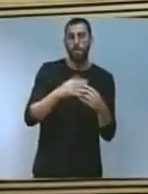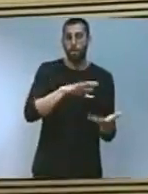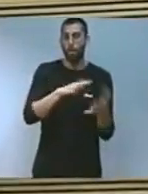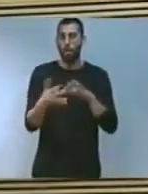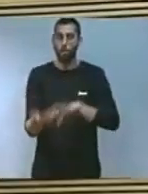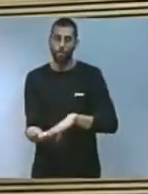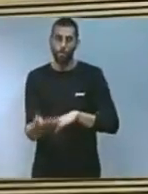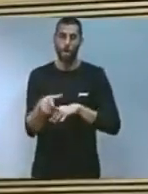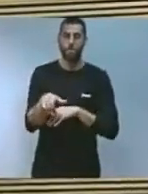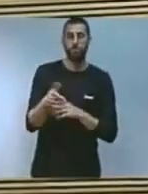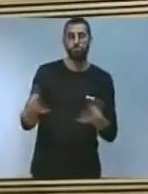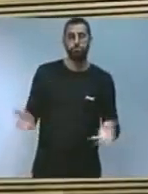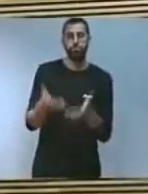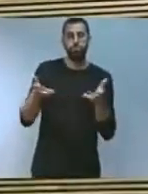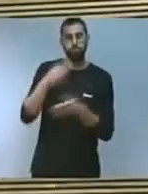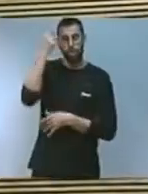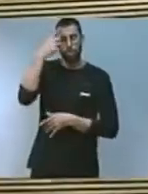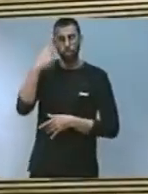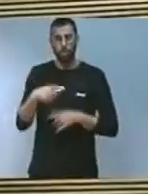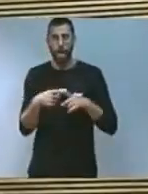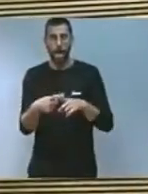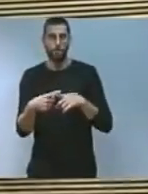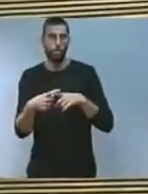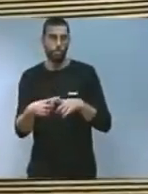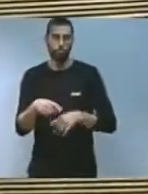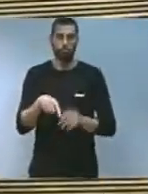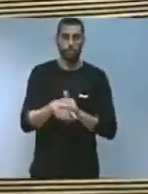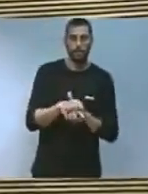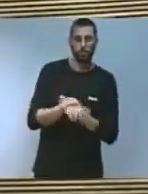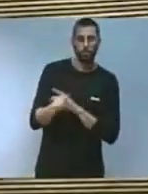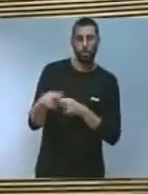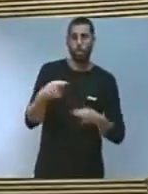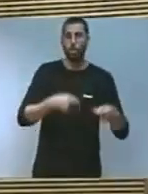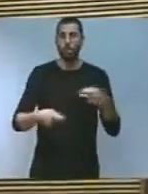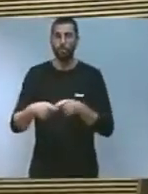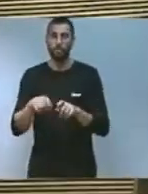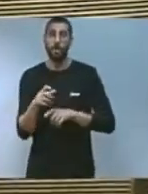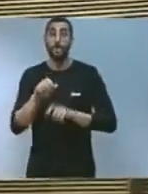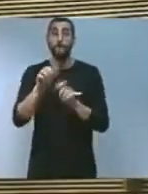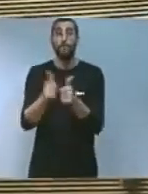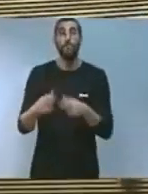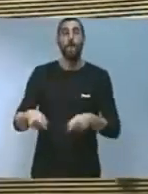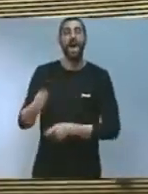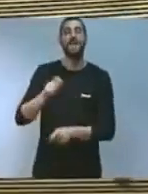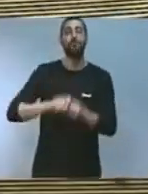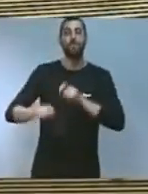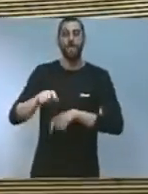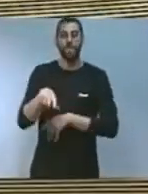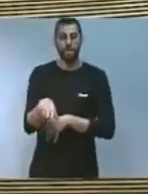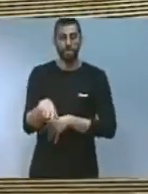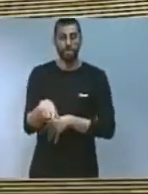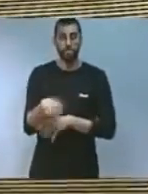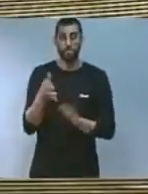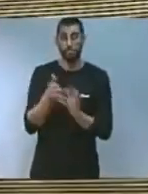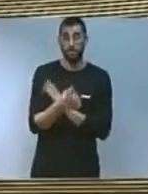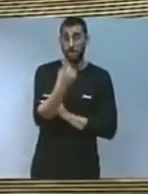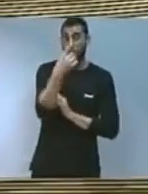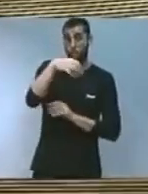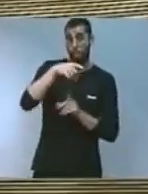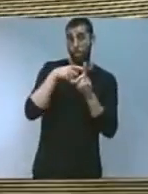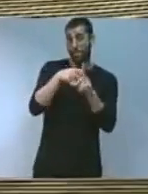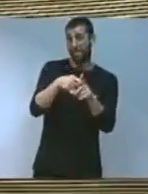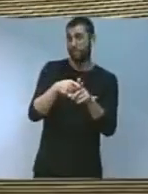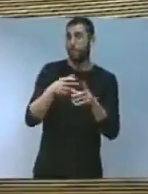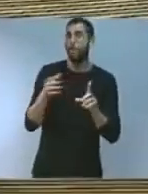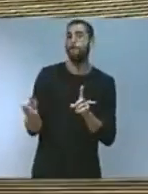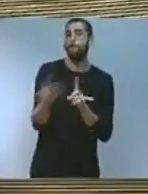promou la cultura de la gestió en comú el cooperativisme les fórmules associades per aconseguir juntes un mateix objectiu que construeix